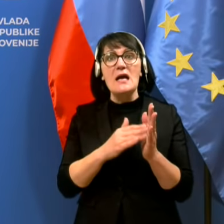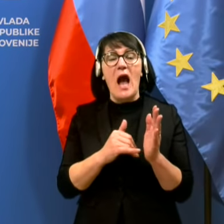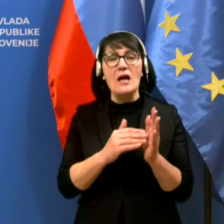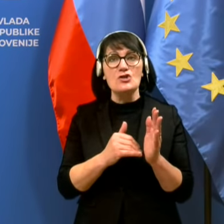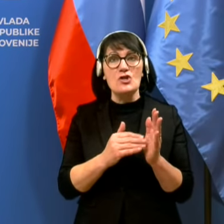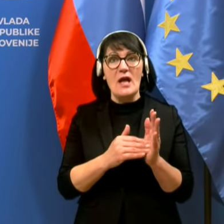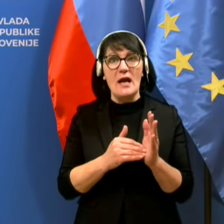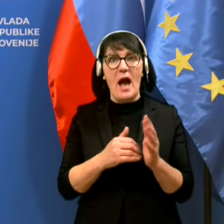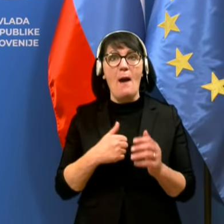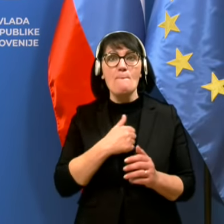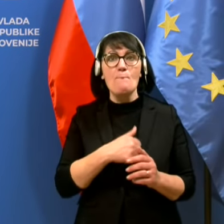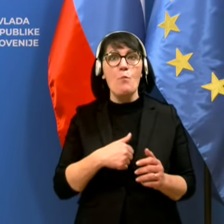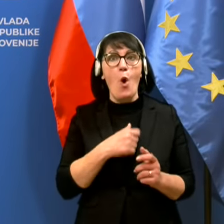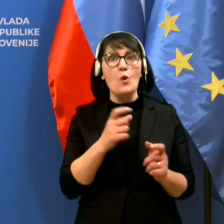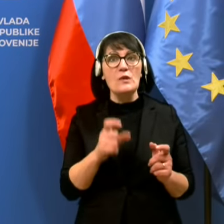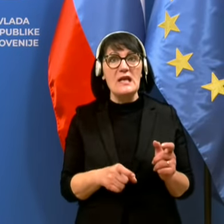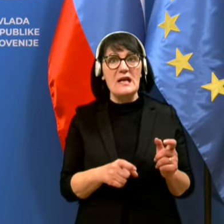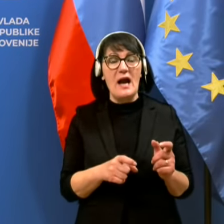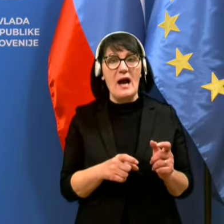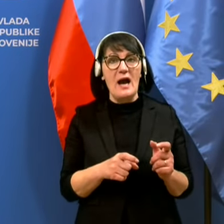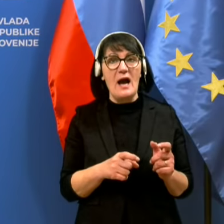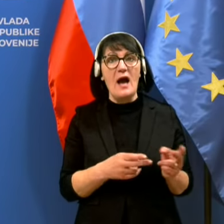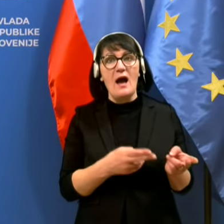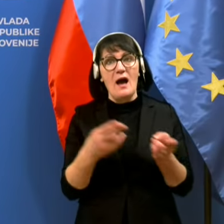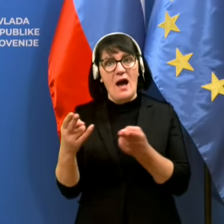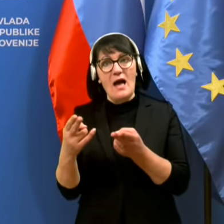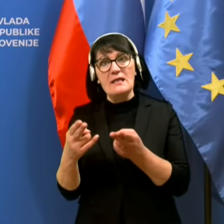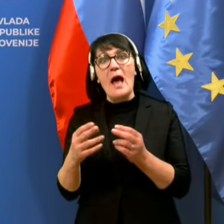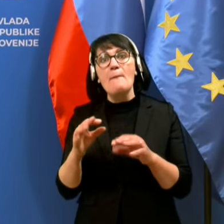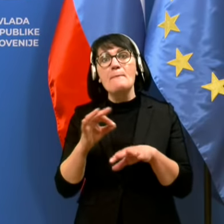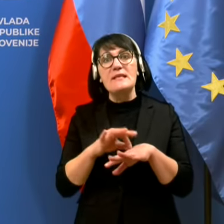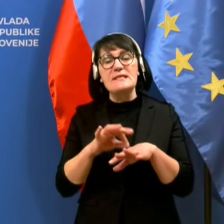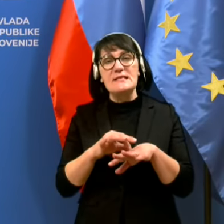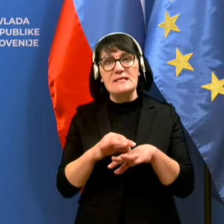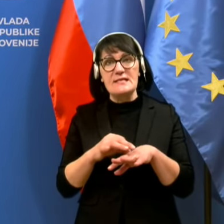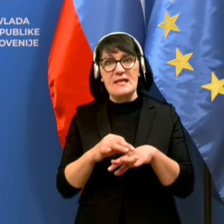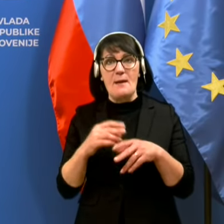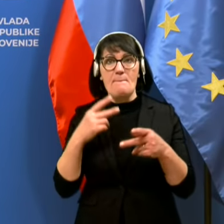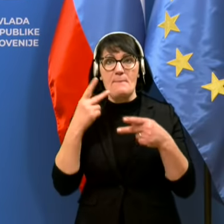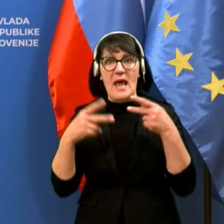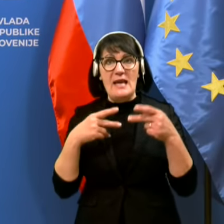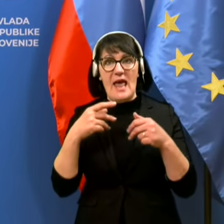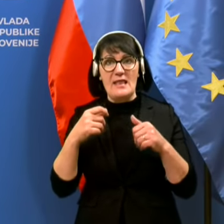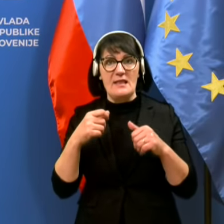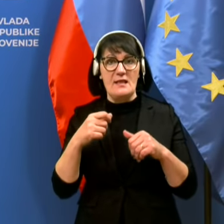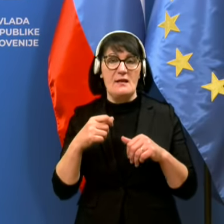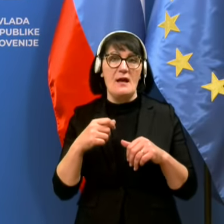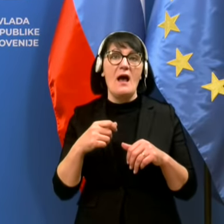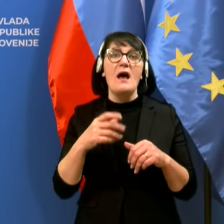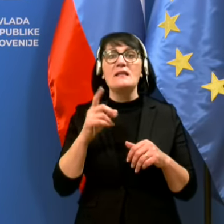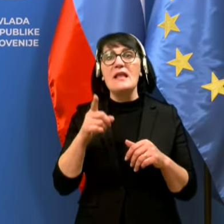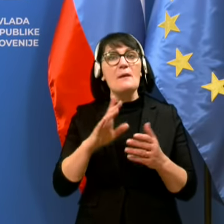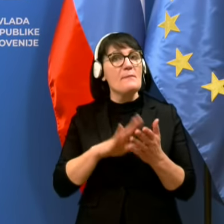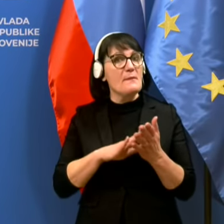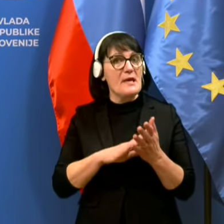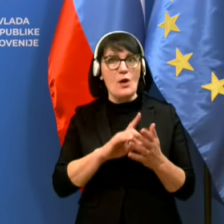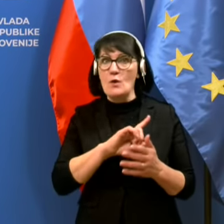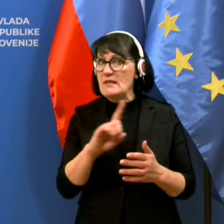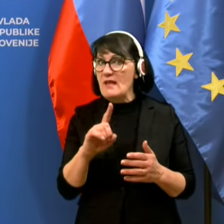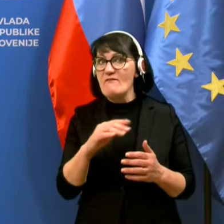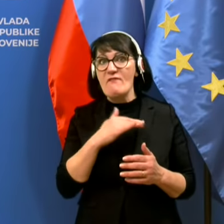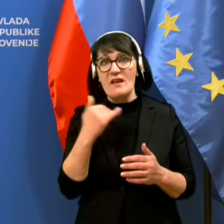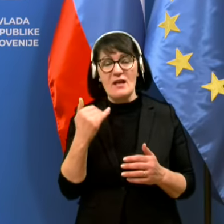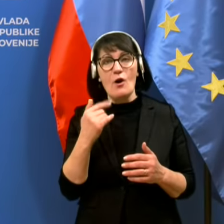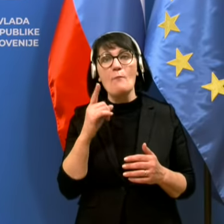bovnika na medicinski poseg. teh primerov ni zelo, zelo veliko,